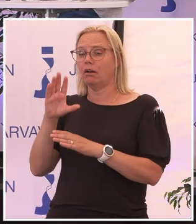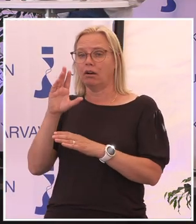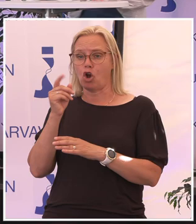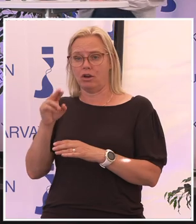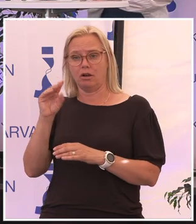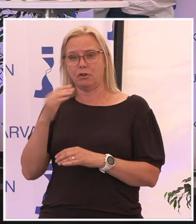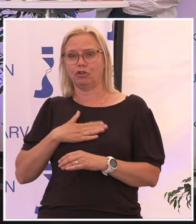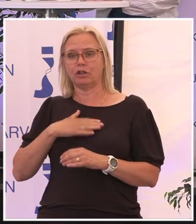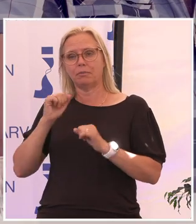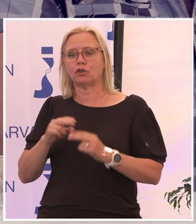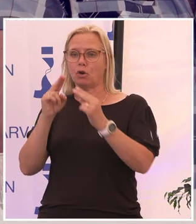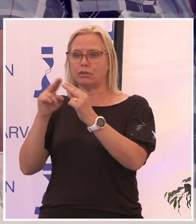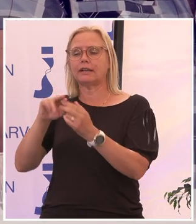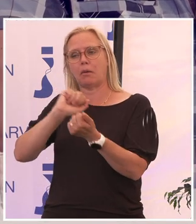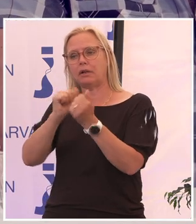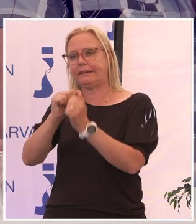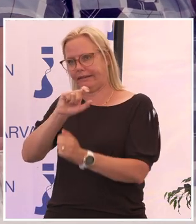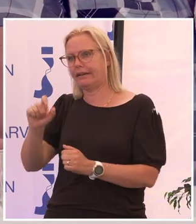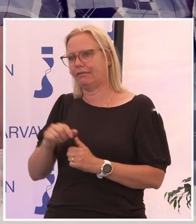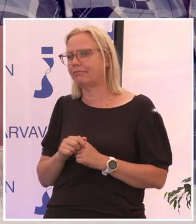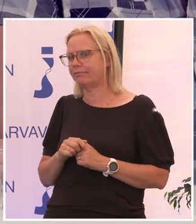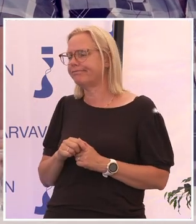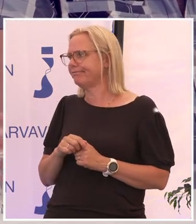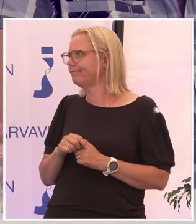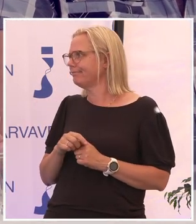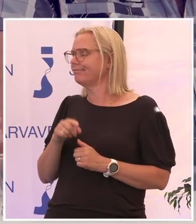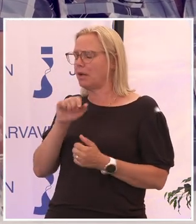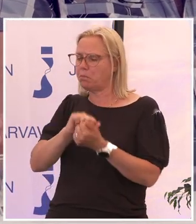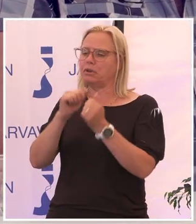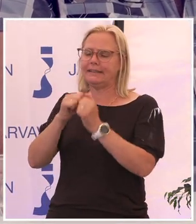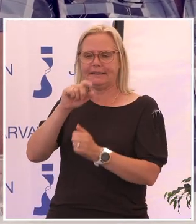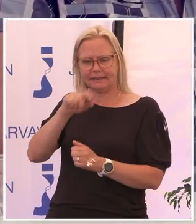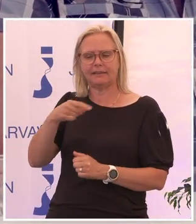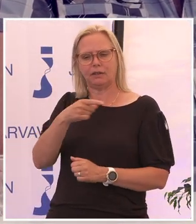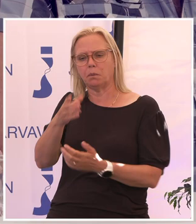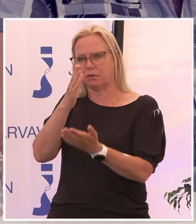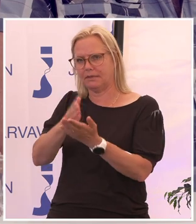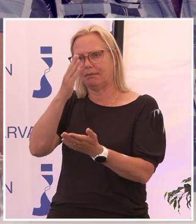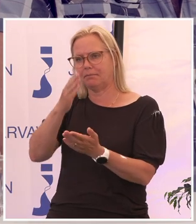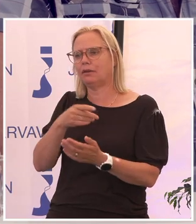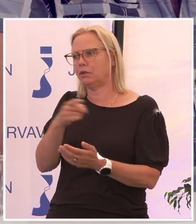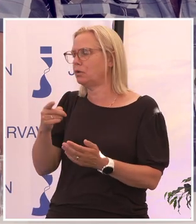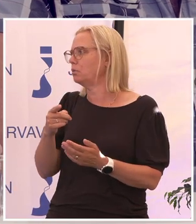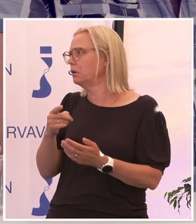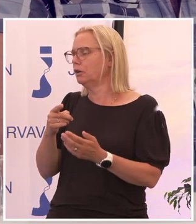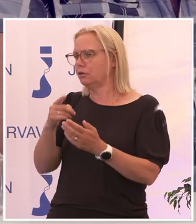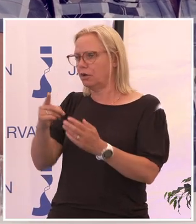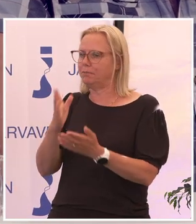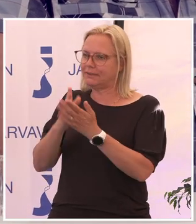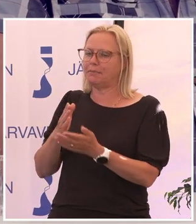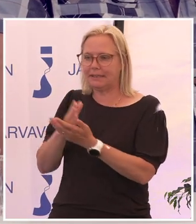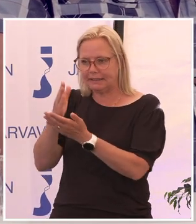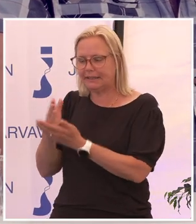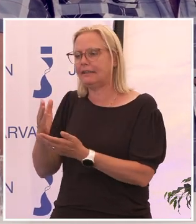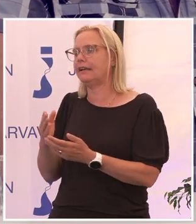kontakta politiker. Det är någonstans politikerna som bestämmer och som drar upp riktlinjer för det